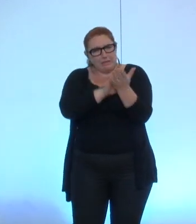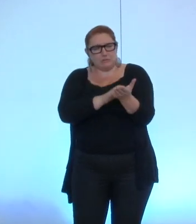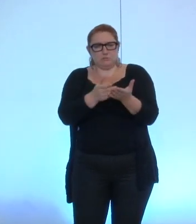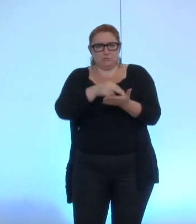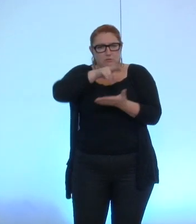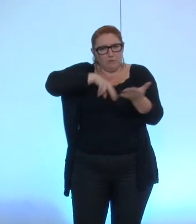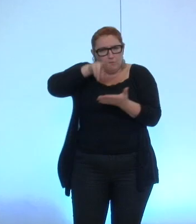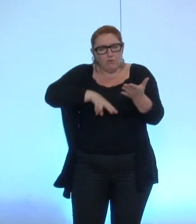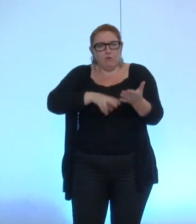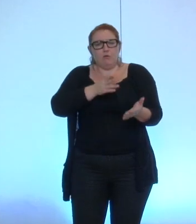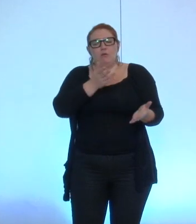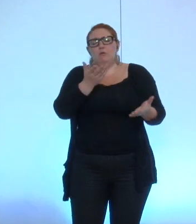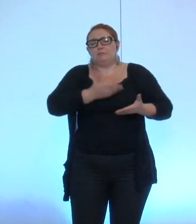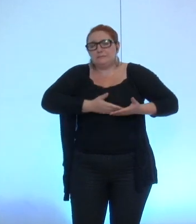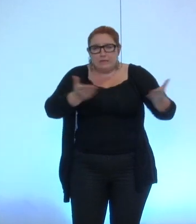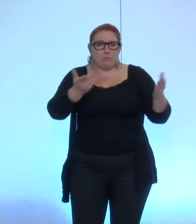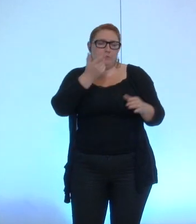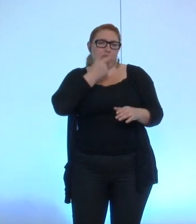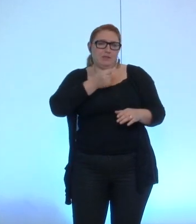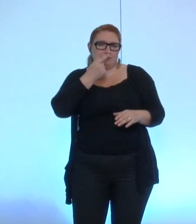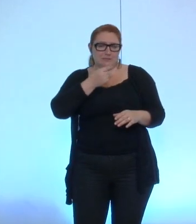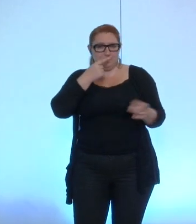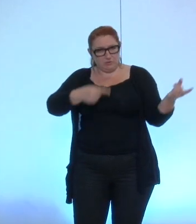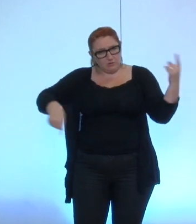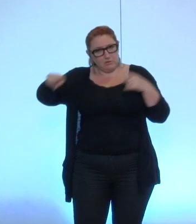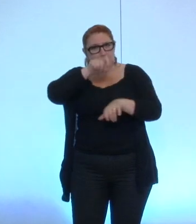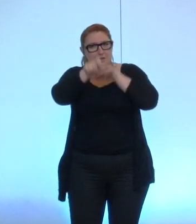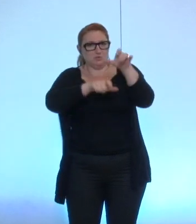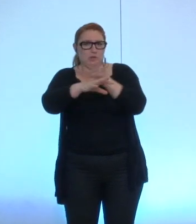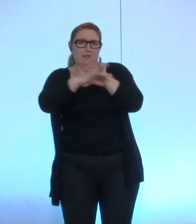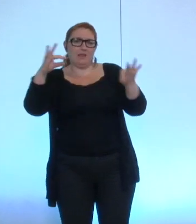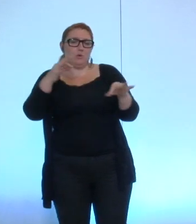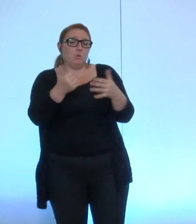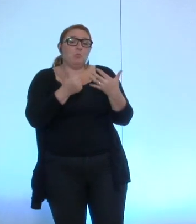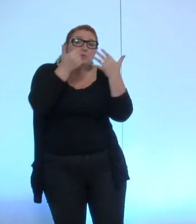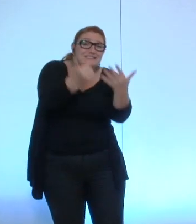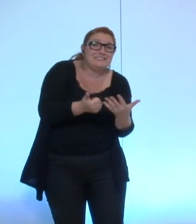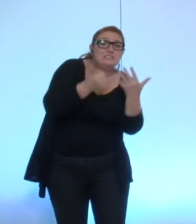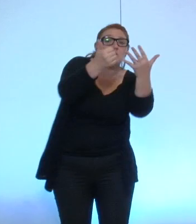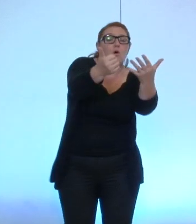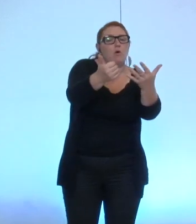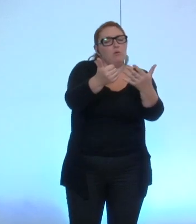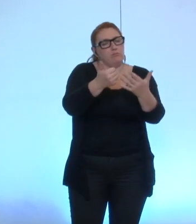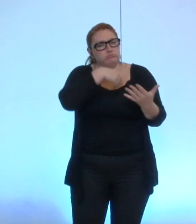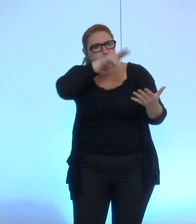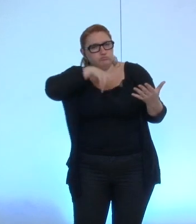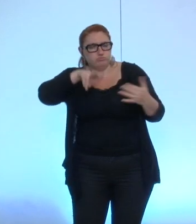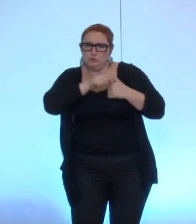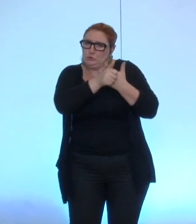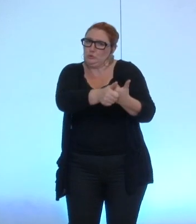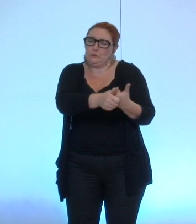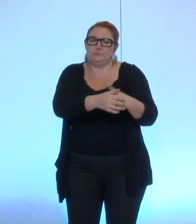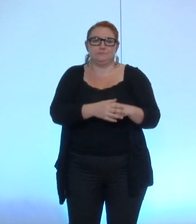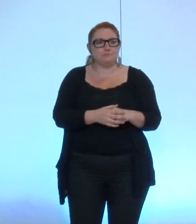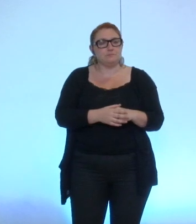lecture et sur lequel l'ensemble des élus vont s'appuyer au cours des six prochaines années, tout en maintenant, quand cela